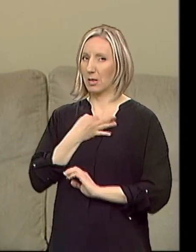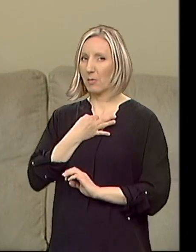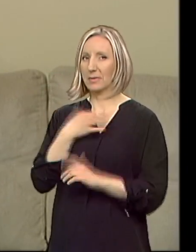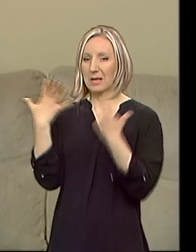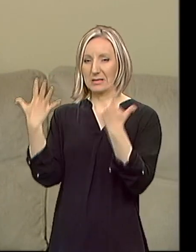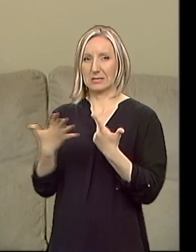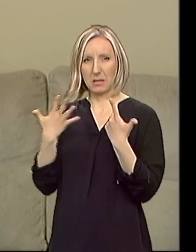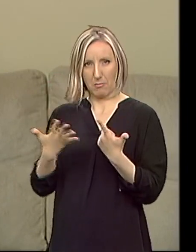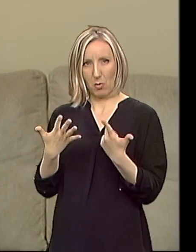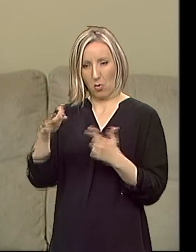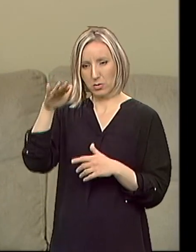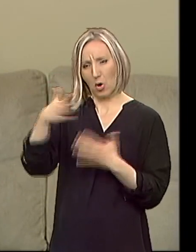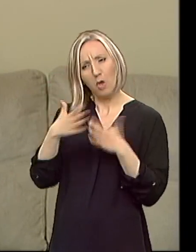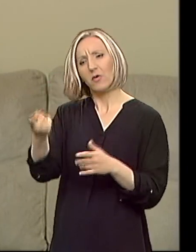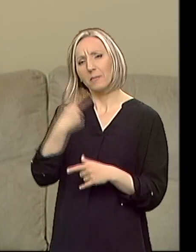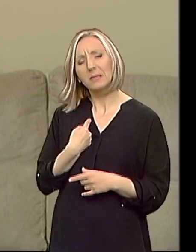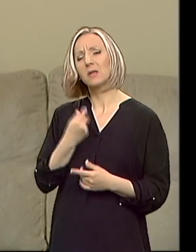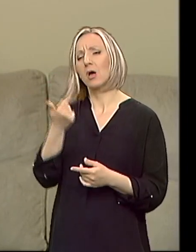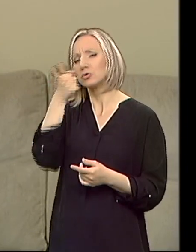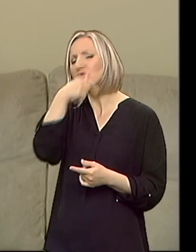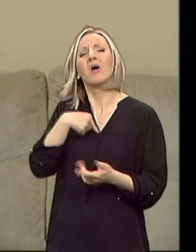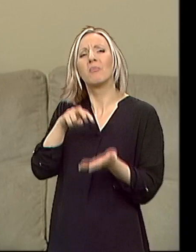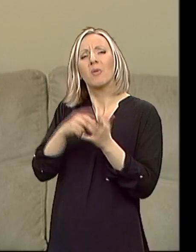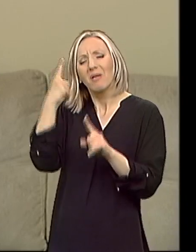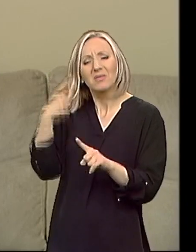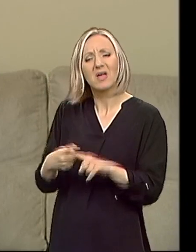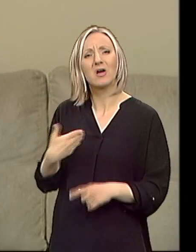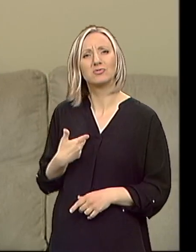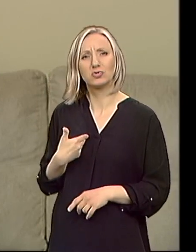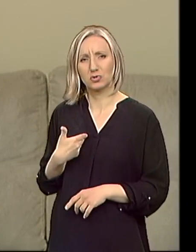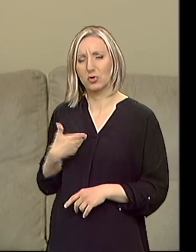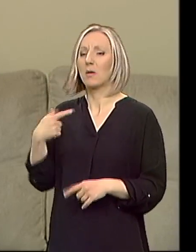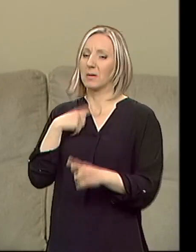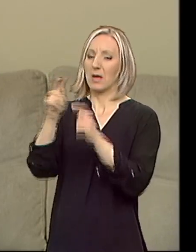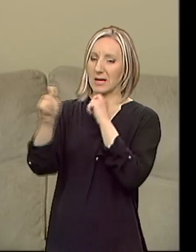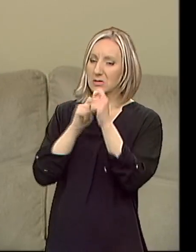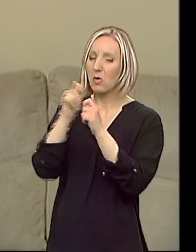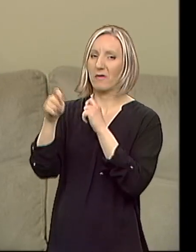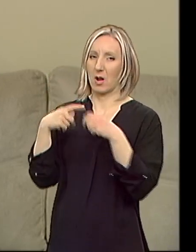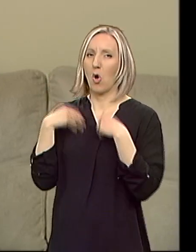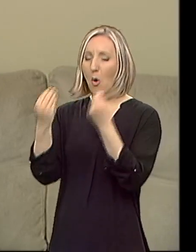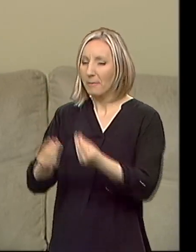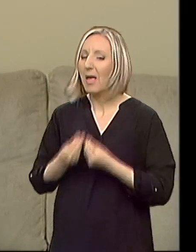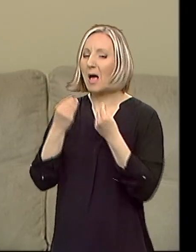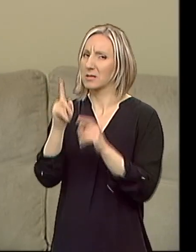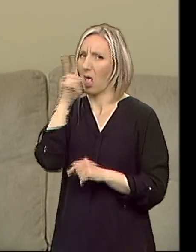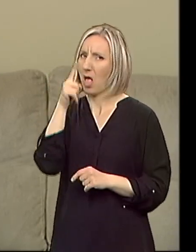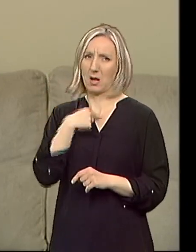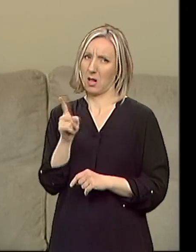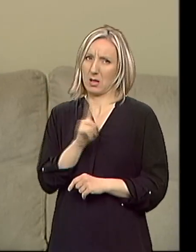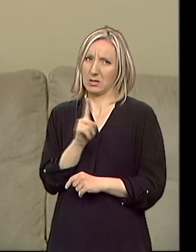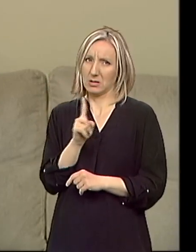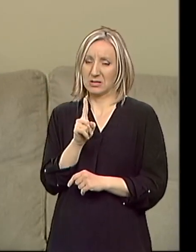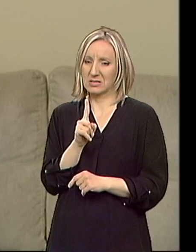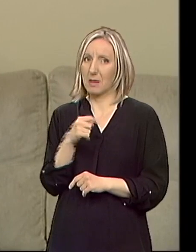godina me prvi put pitao otvoreno, mama koji ja to problem imam, da smo mi razgovarali, ja sam njem objasnila, ništa ga nisam lagala, što smatram da